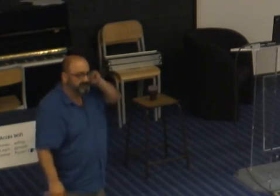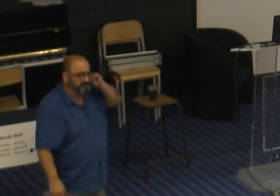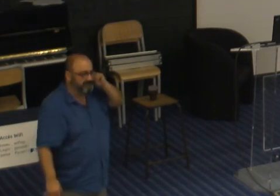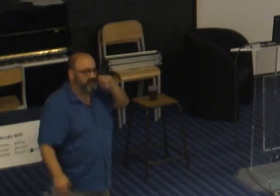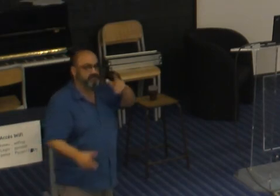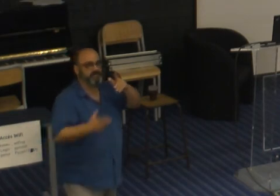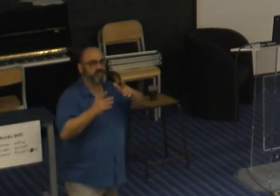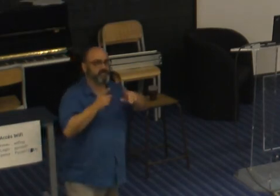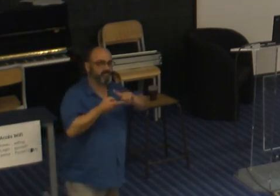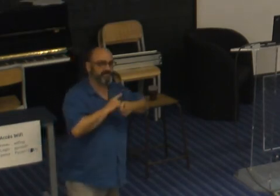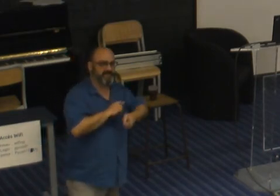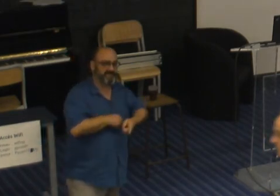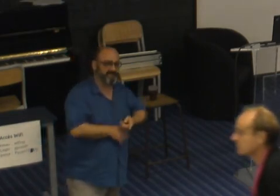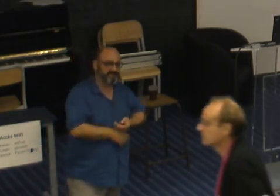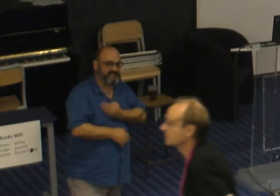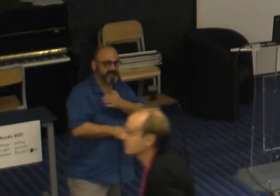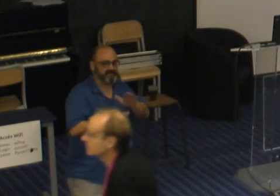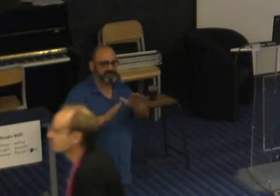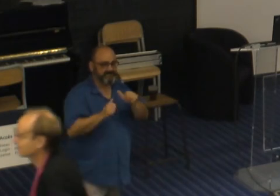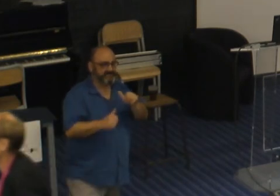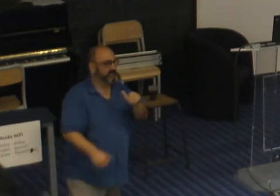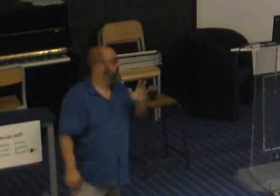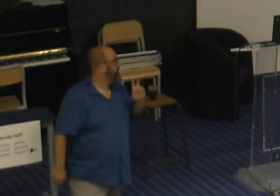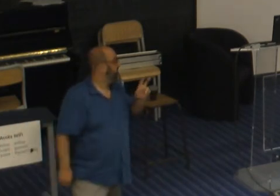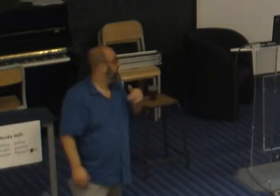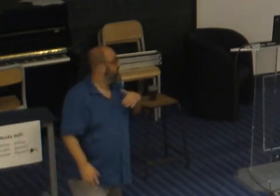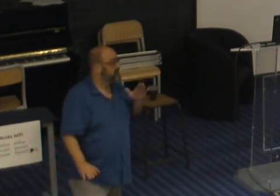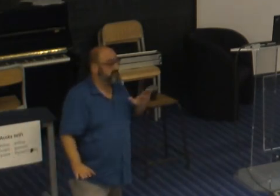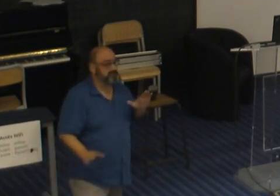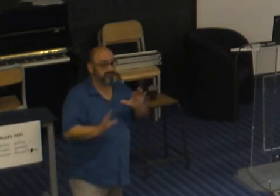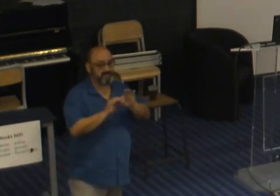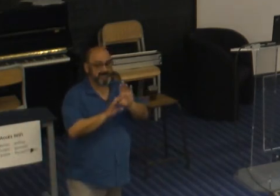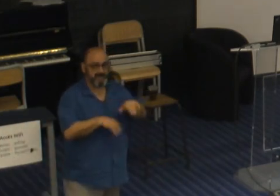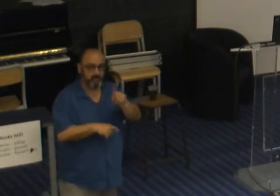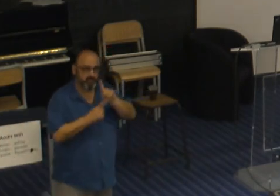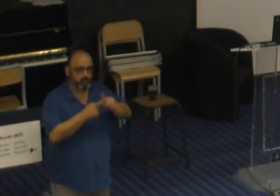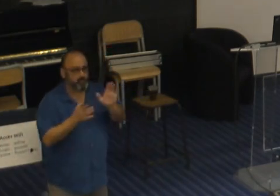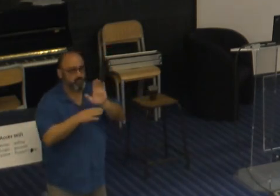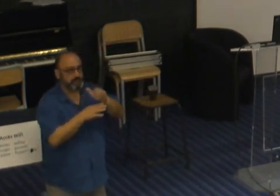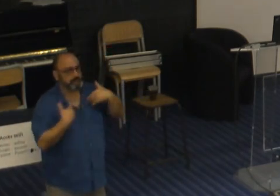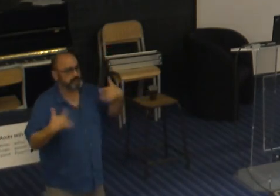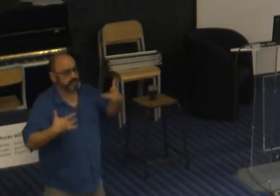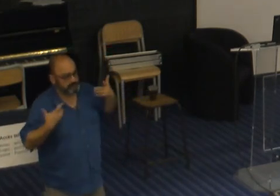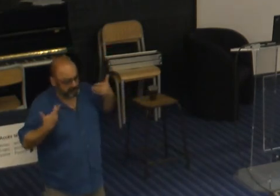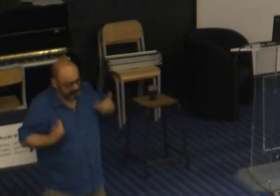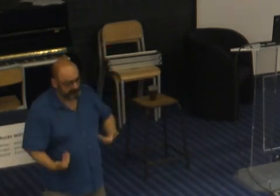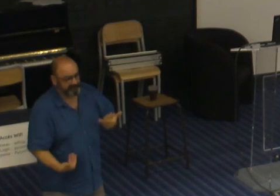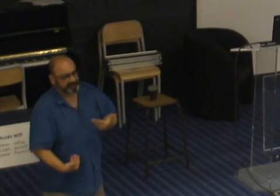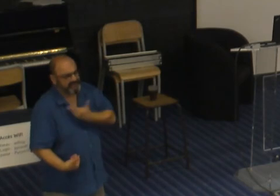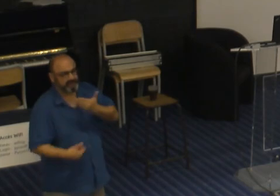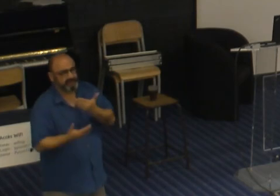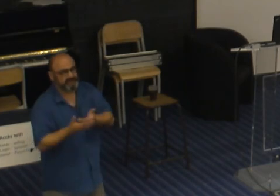tomber dans la victimisation alors je ne sais pas si j'ai mal je l'ai mal expliqué mais le but ce n pas de se victimiser je veux dire